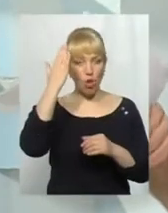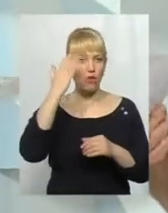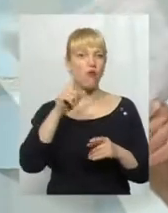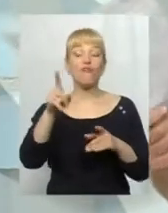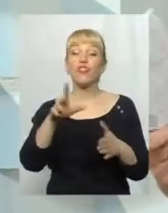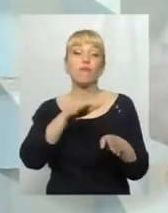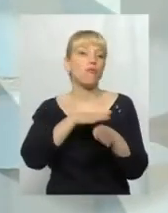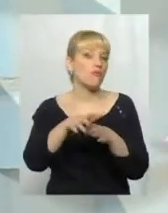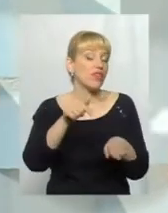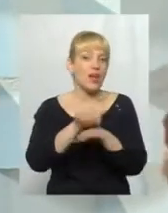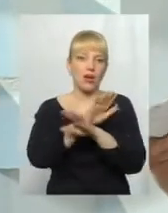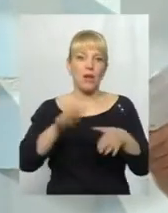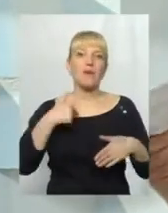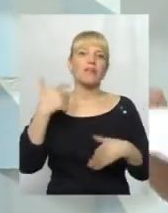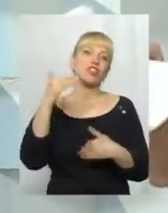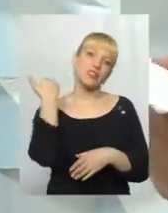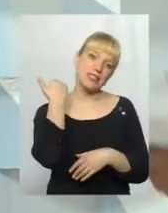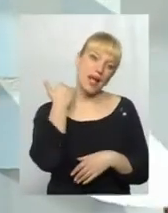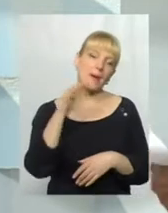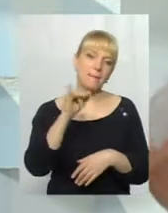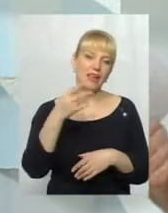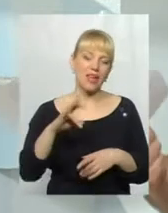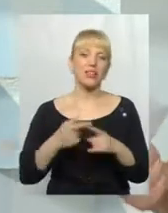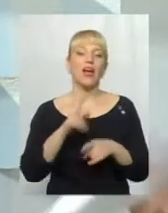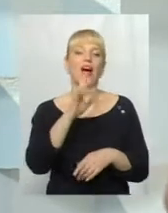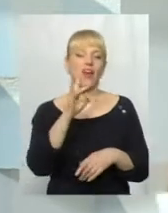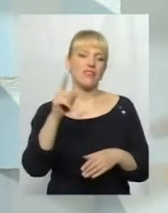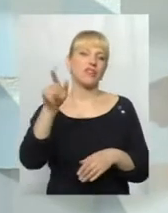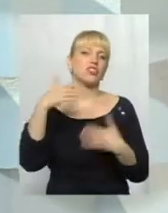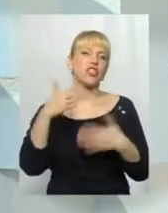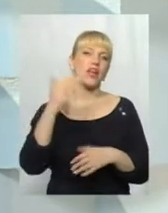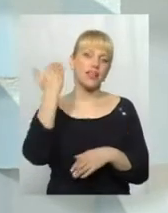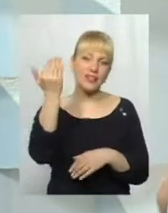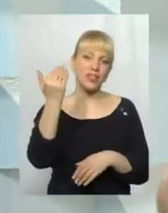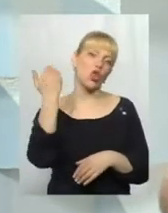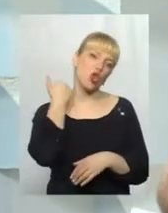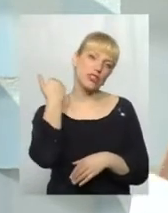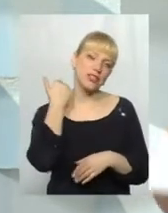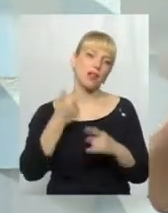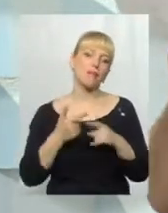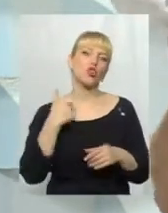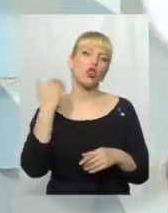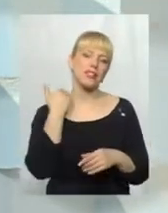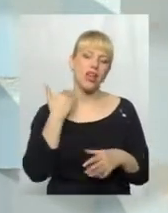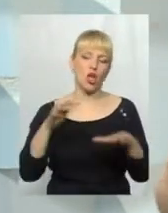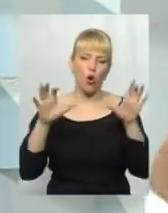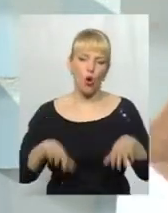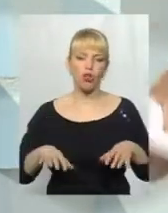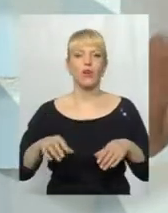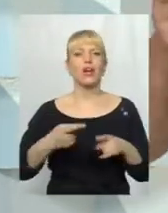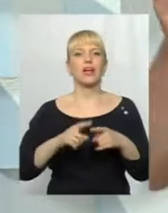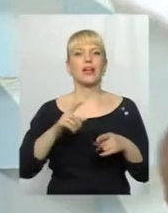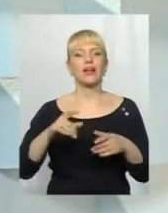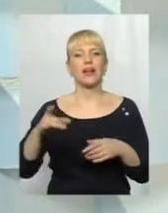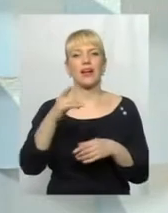реагують. Ми їх дістали, Майдан, зокрема, і Кравець, ми їх дістали. Ми дістали голову обласної державної адміністрації, начальника